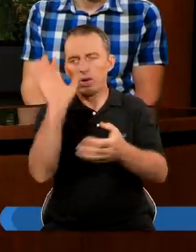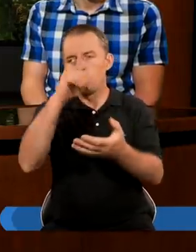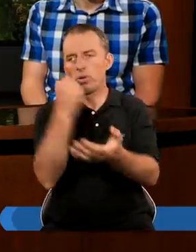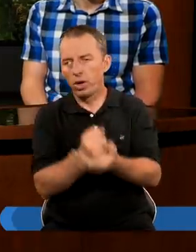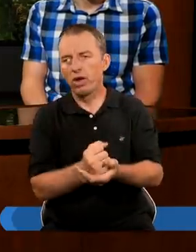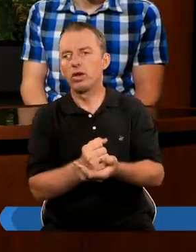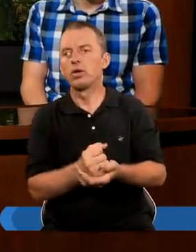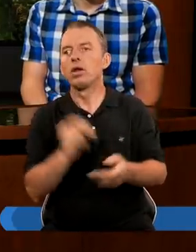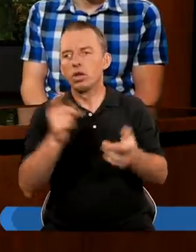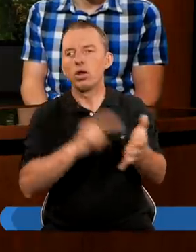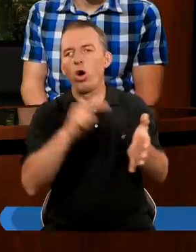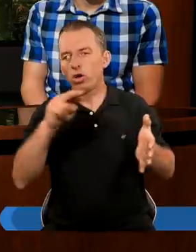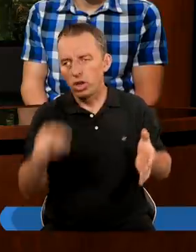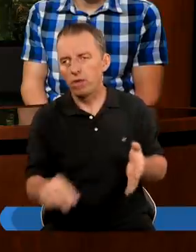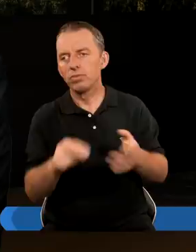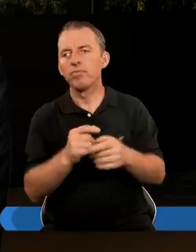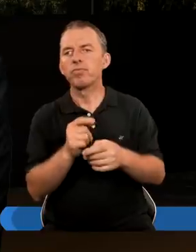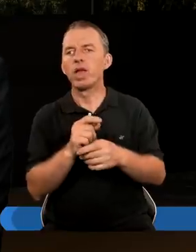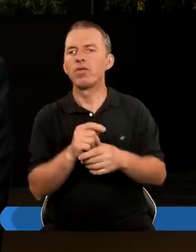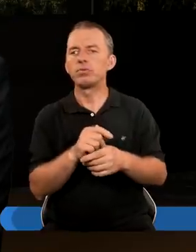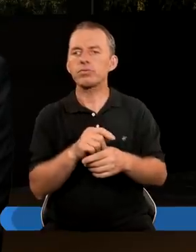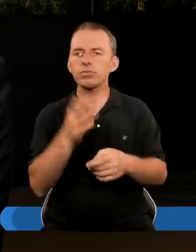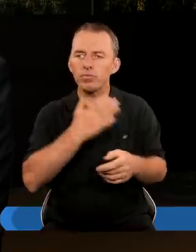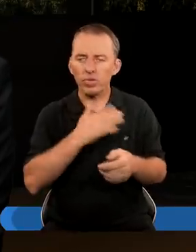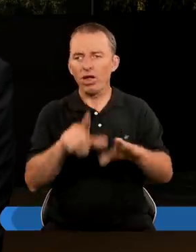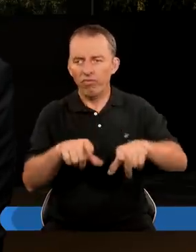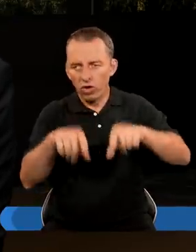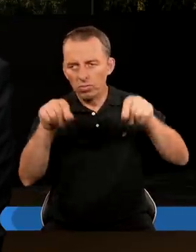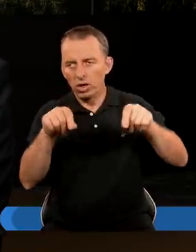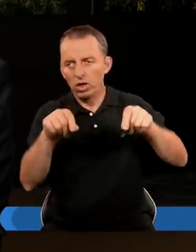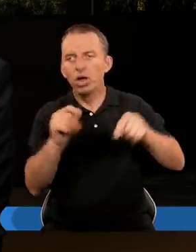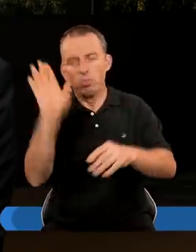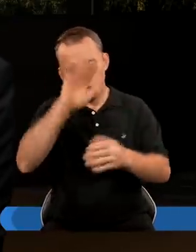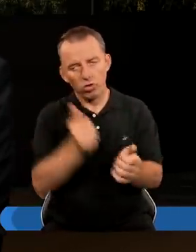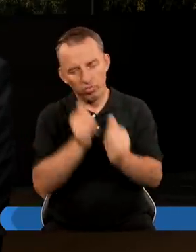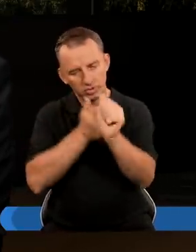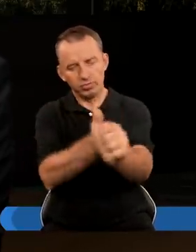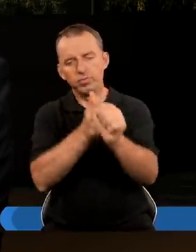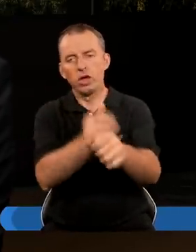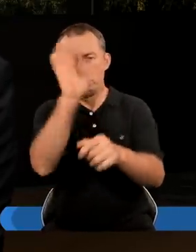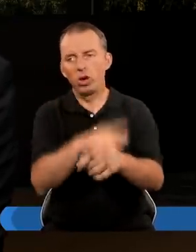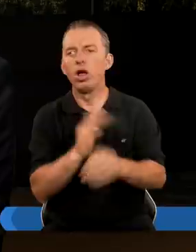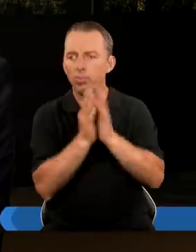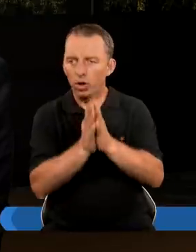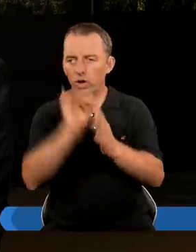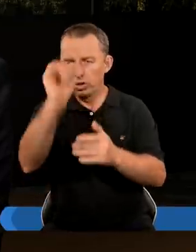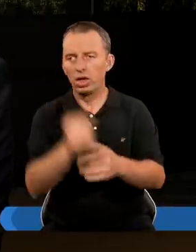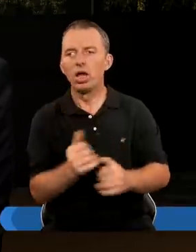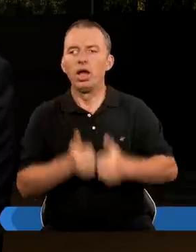Złamali Boże prawo I poszli w tym odstępstwie Codzienne nasze wybory Żeby postępować za Bożą wolą Żeby